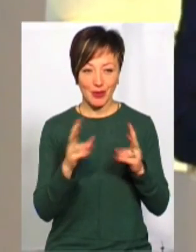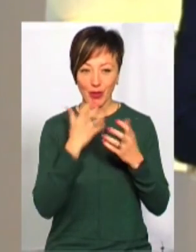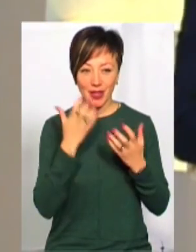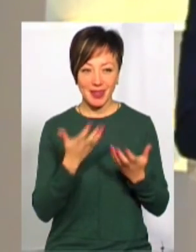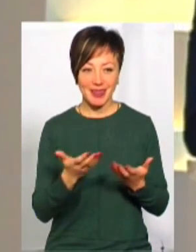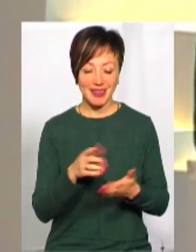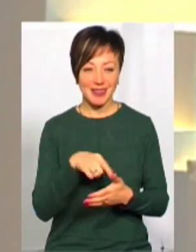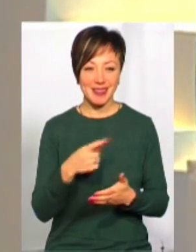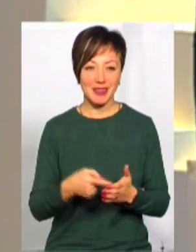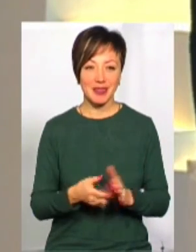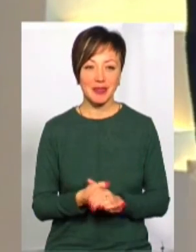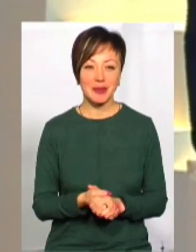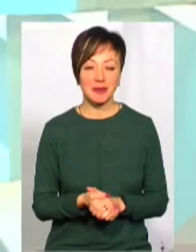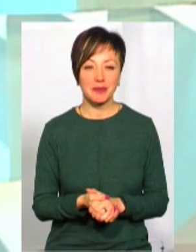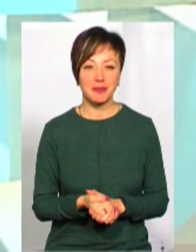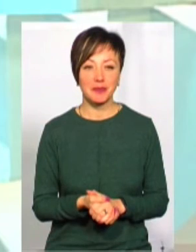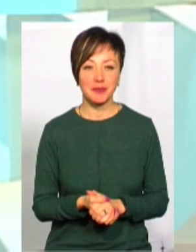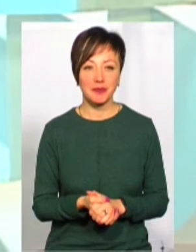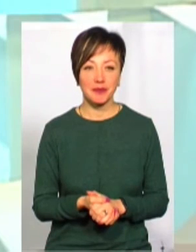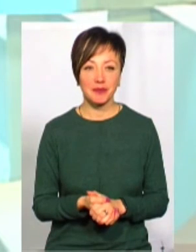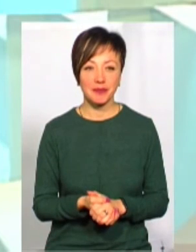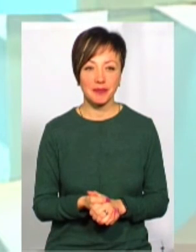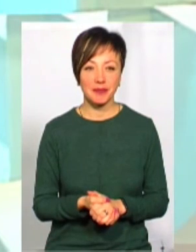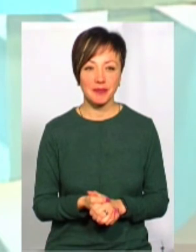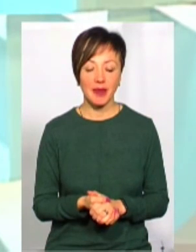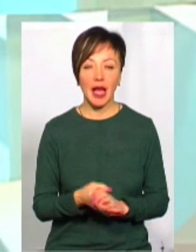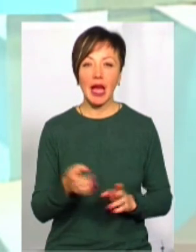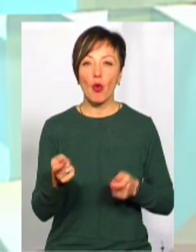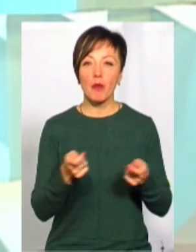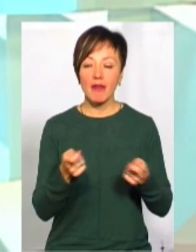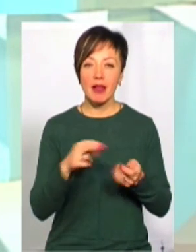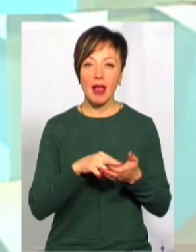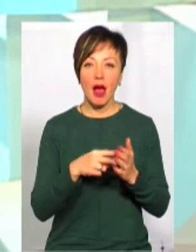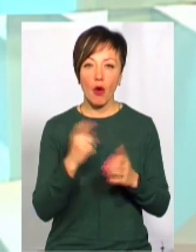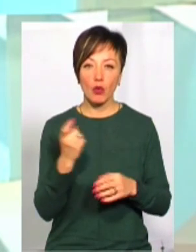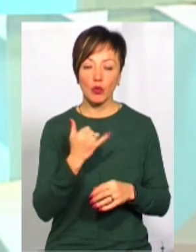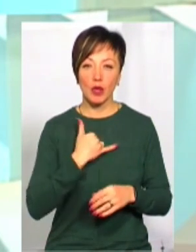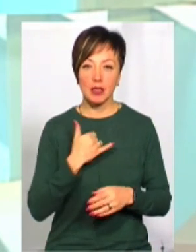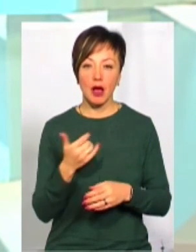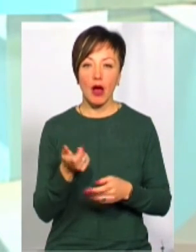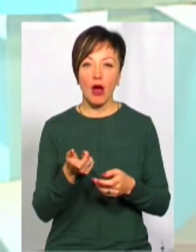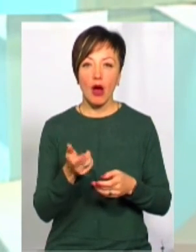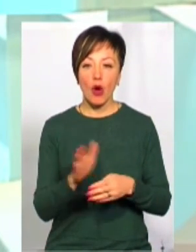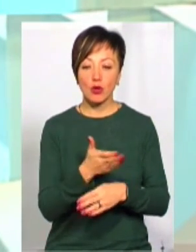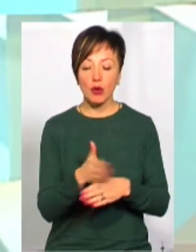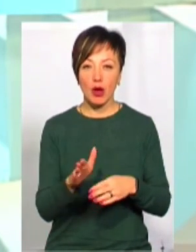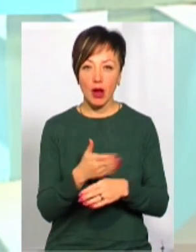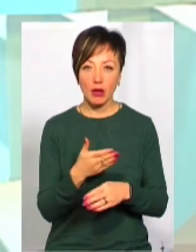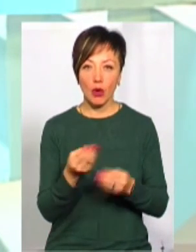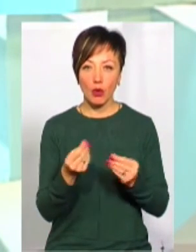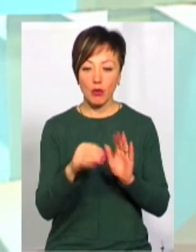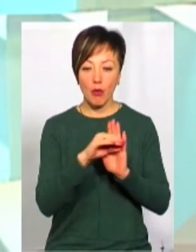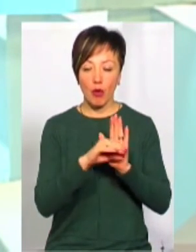гріється зимкою? Ні, насправді, управління економіки в нас є розпорядником коштів по ряду програм.